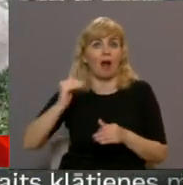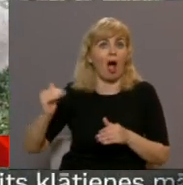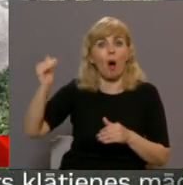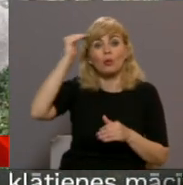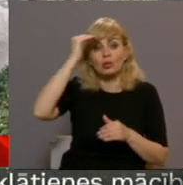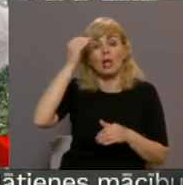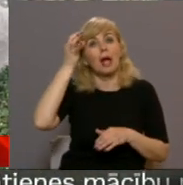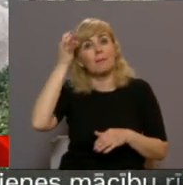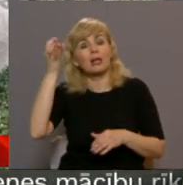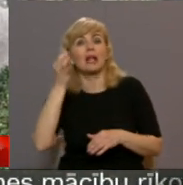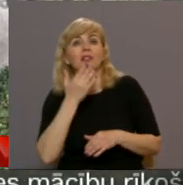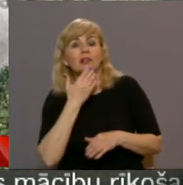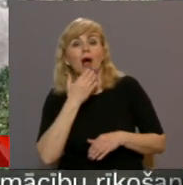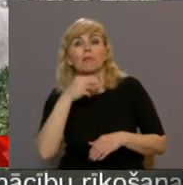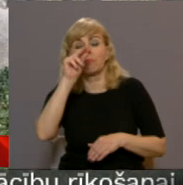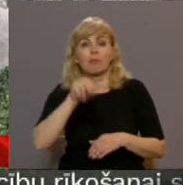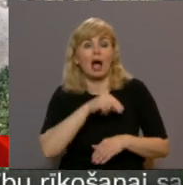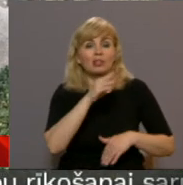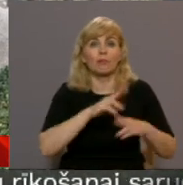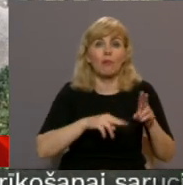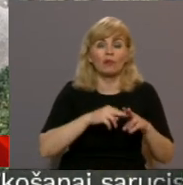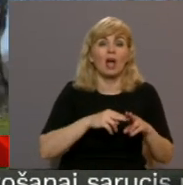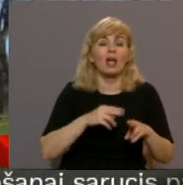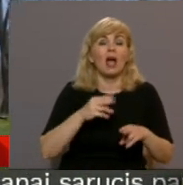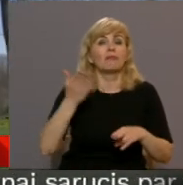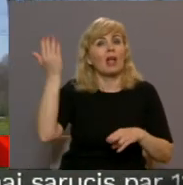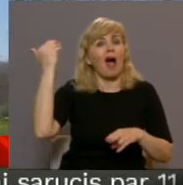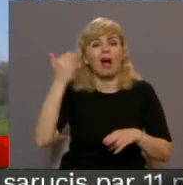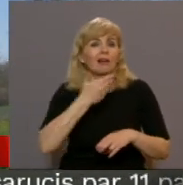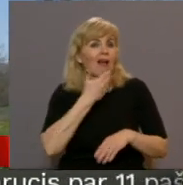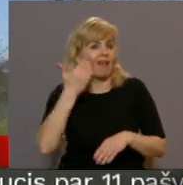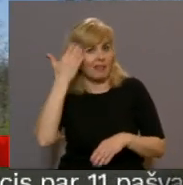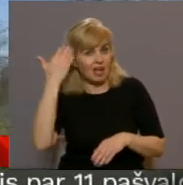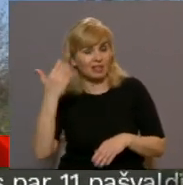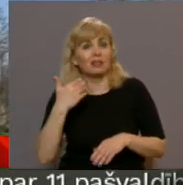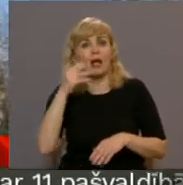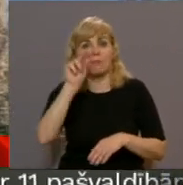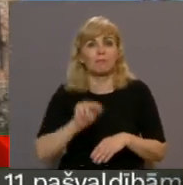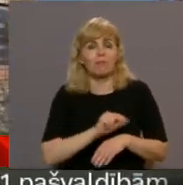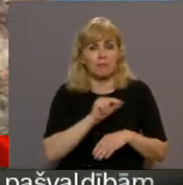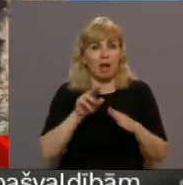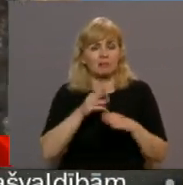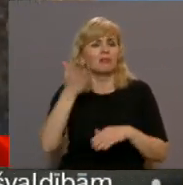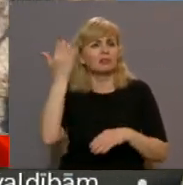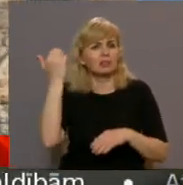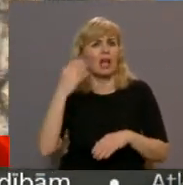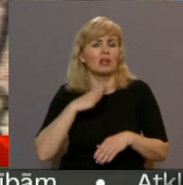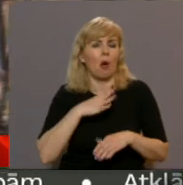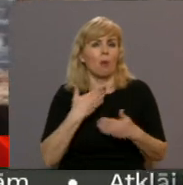Precīzi datu par baznīcas būniecību gan vēstures liecībās neesot, vien zināms, ka dievnams šeit bijis jau ļoti sen.